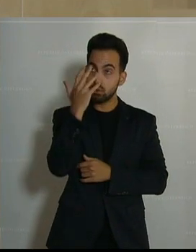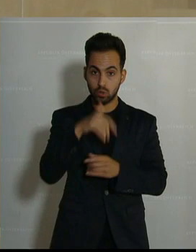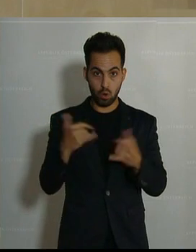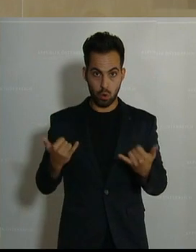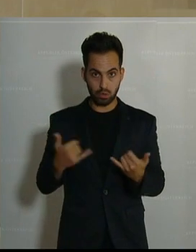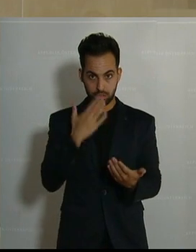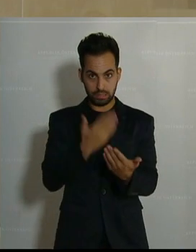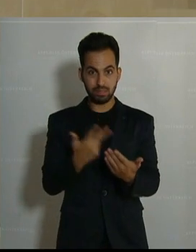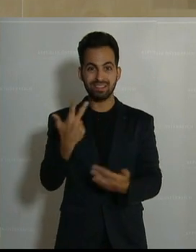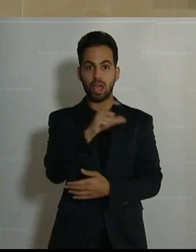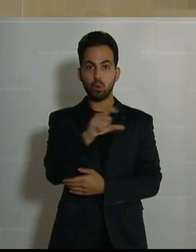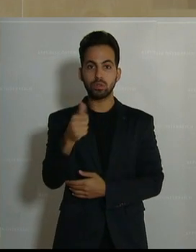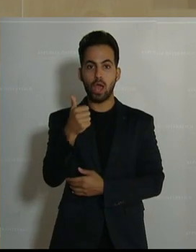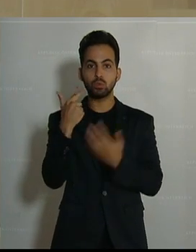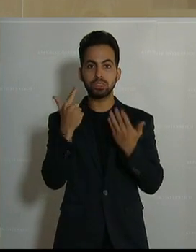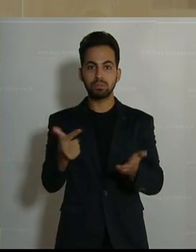Folgendes vor.